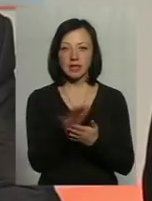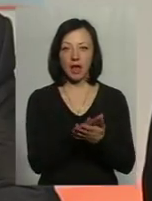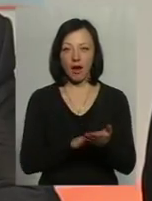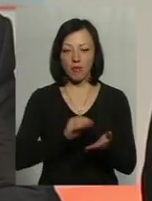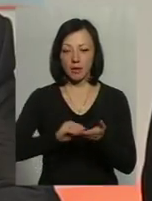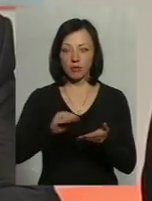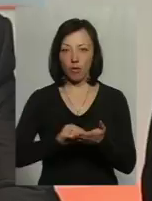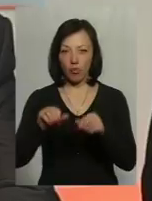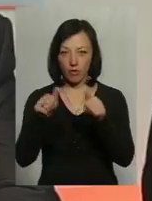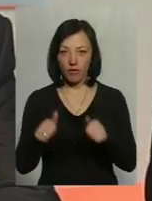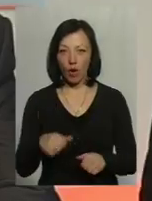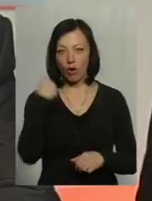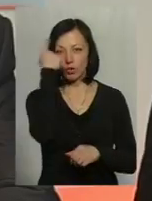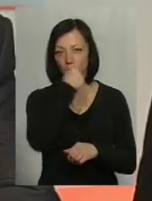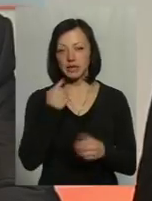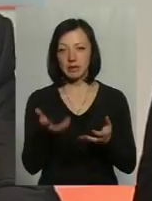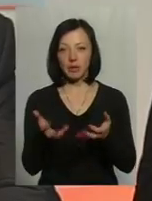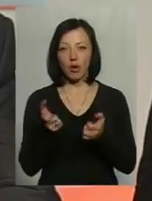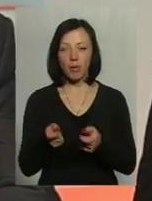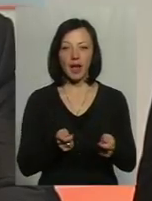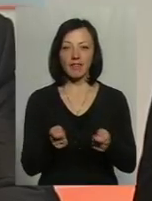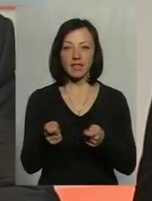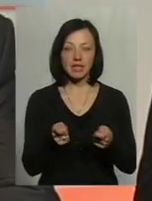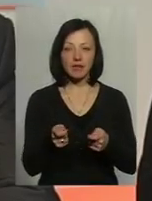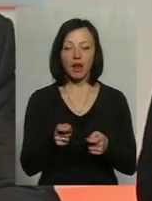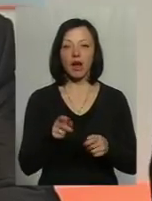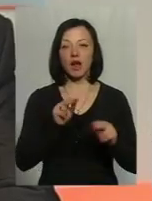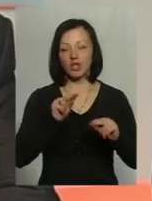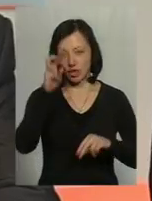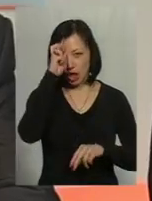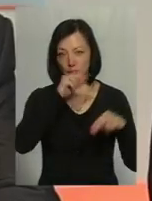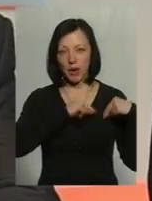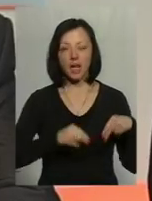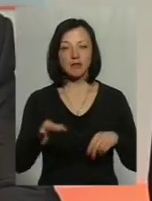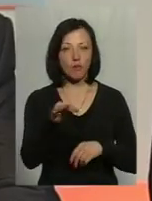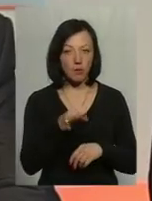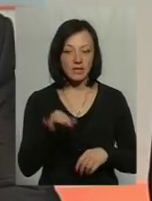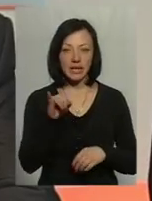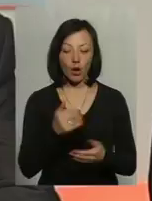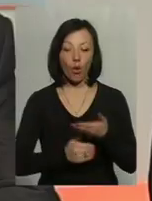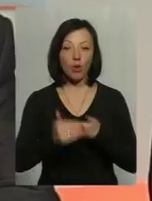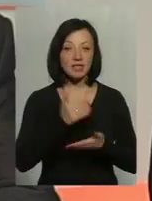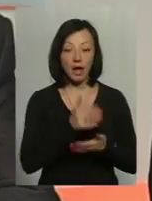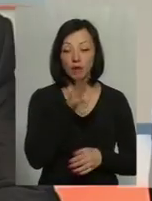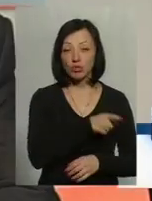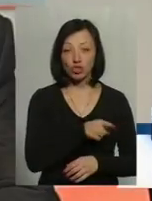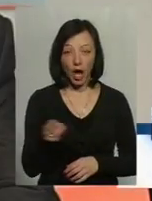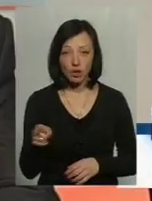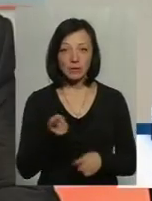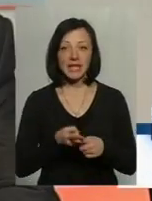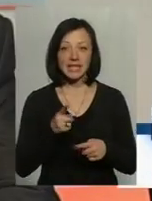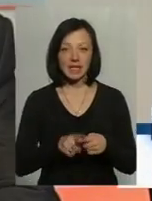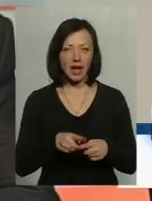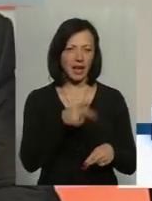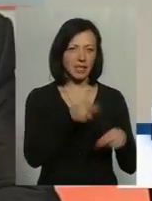буває також і особистий прийом керівництва управління держпраці в області і останнім часом, це з